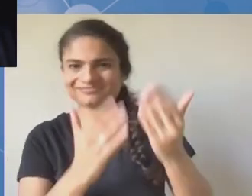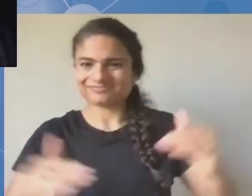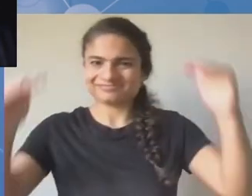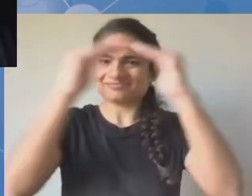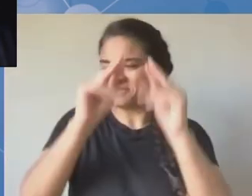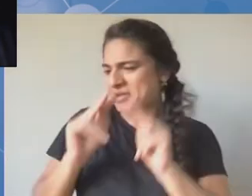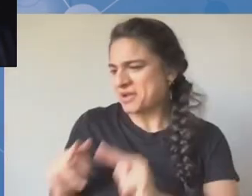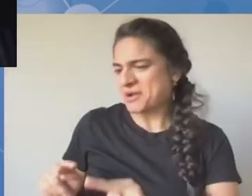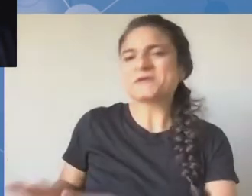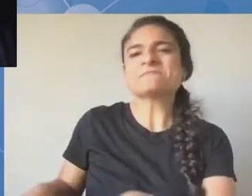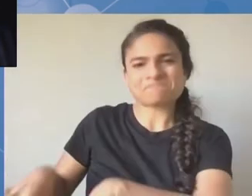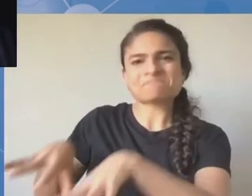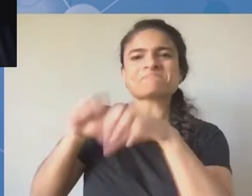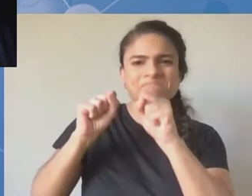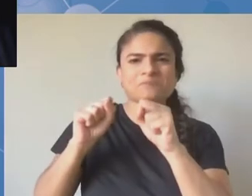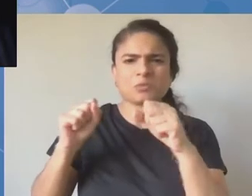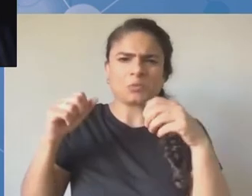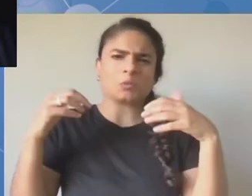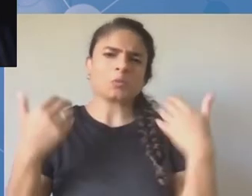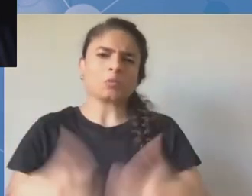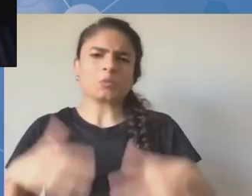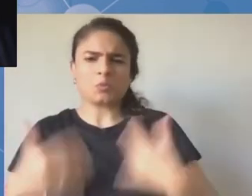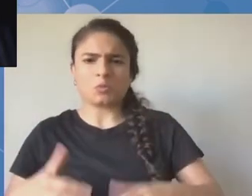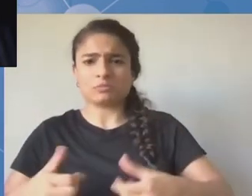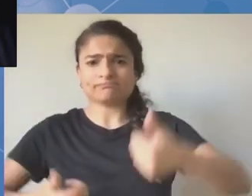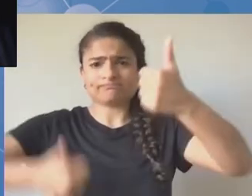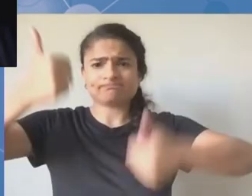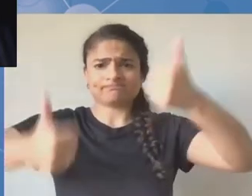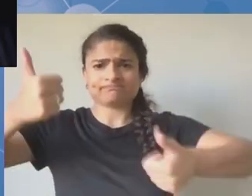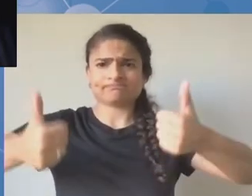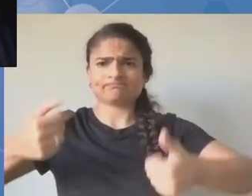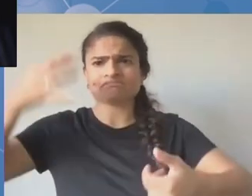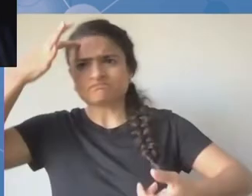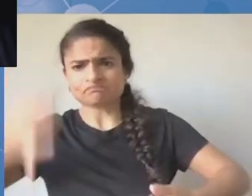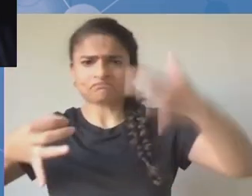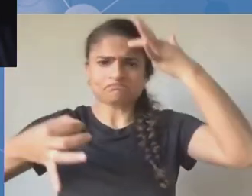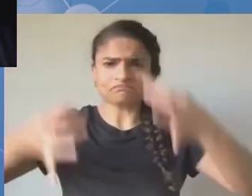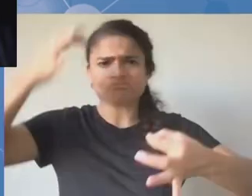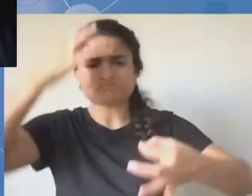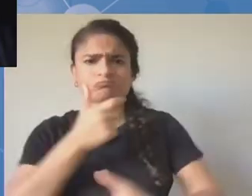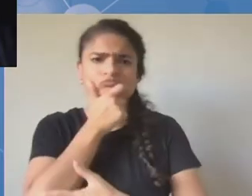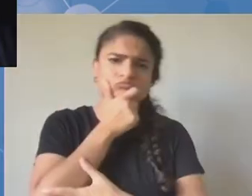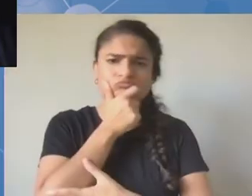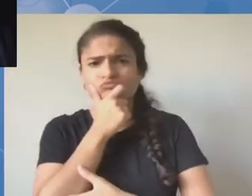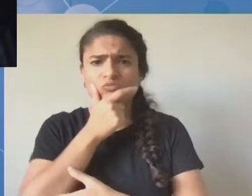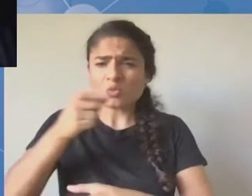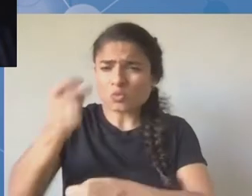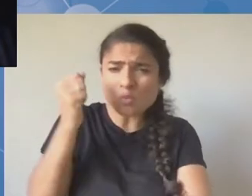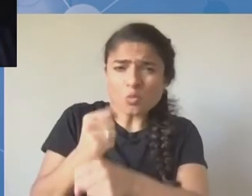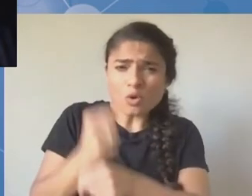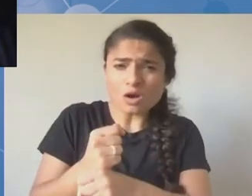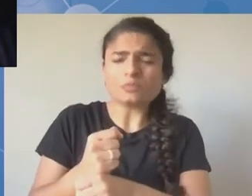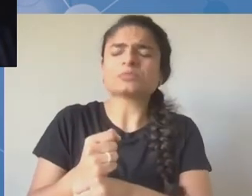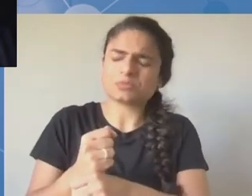głos każdej osoby, która łączy się z nami na przykład podczas tego szczytu z najodleglejszych